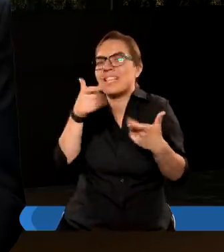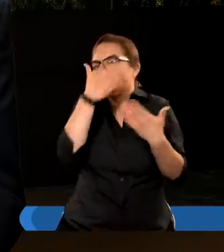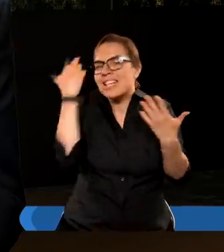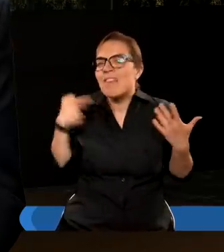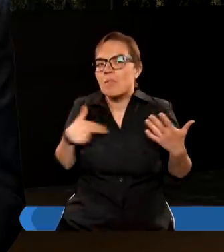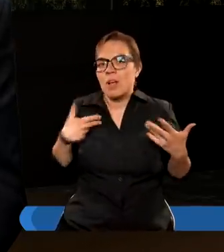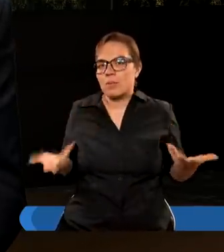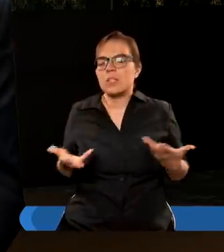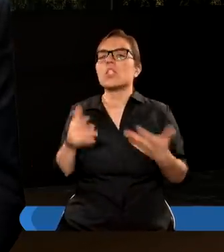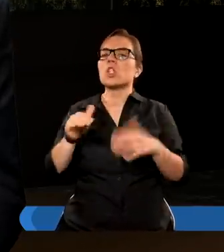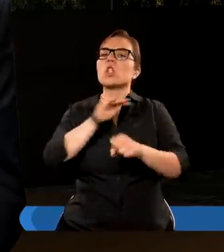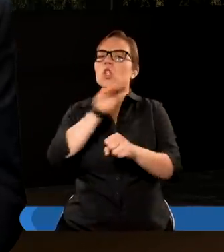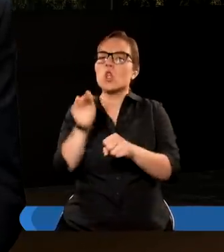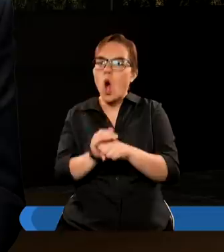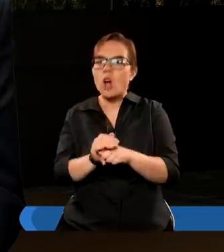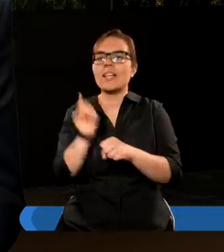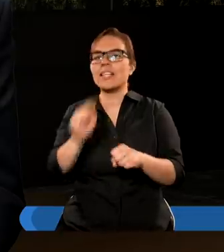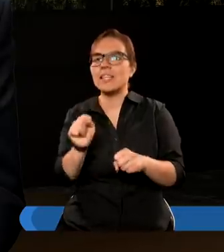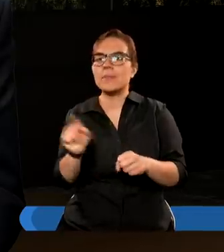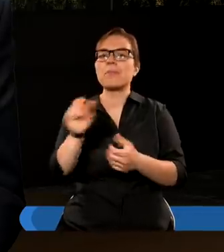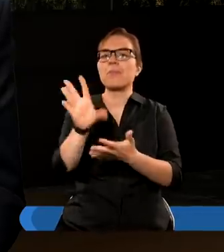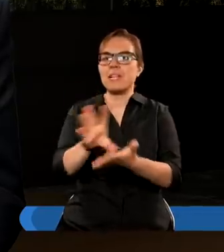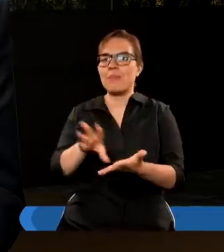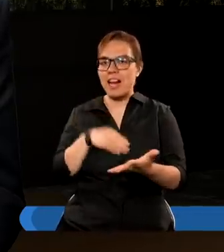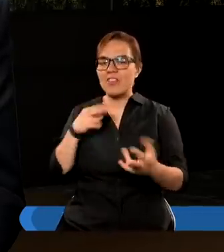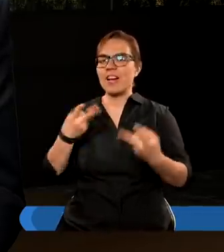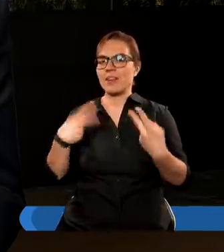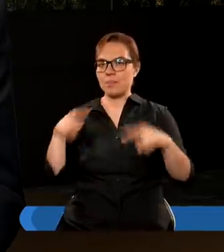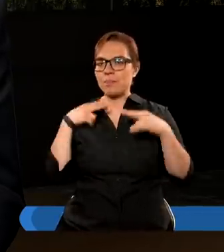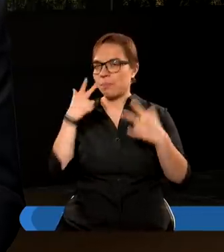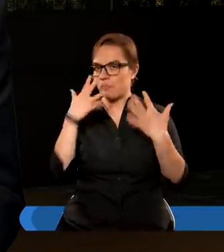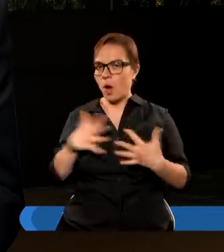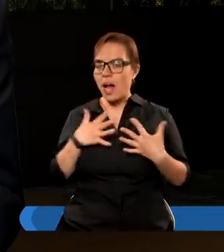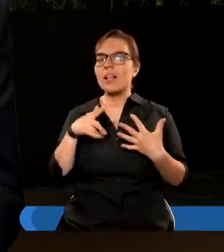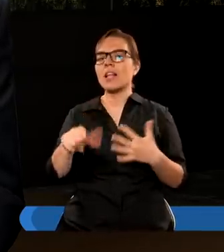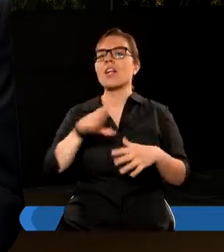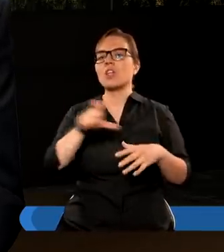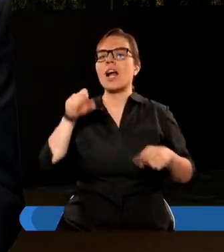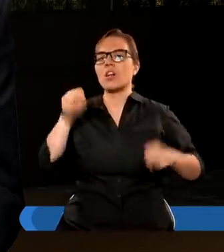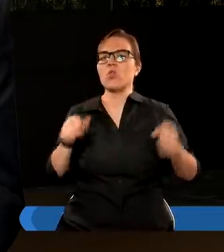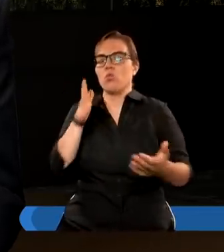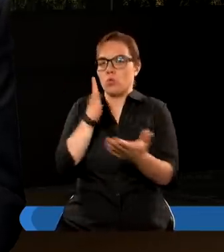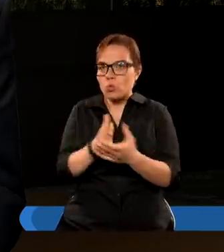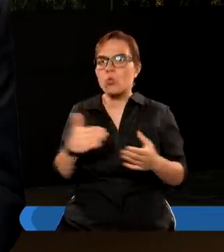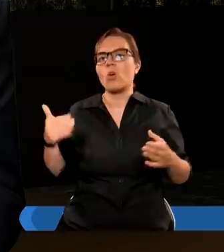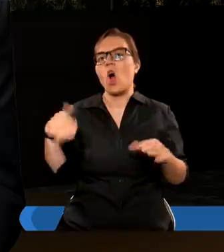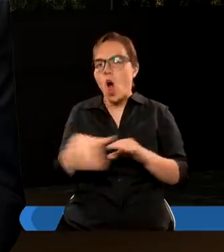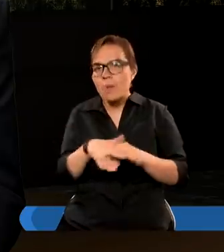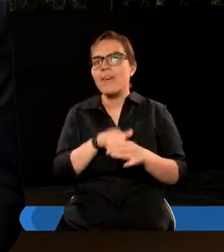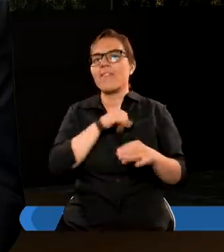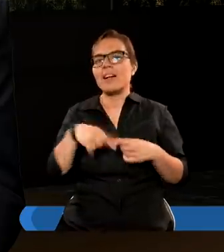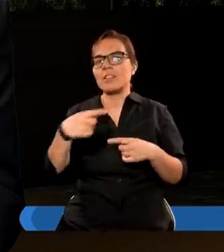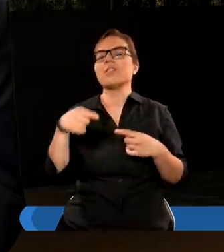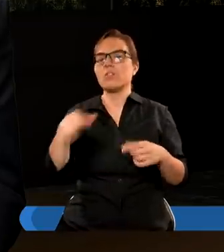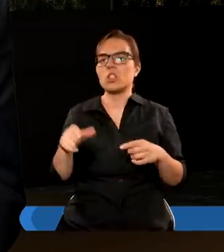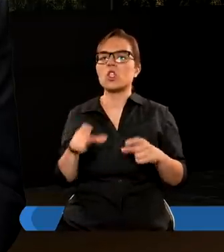Ponieważ zgodnie z tym, co Biblia przedstawia, ten czas sądu już się odbywa. Jesteśmy w